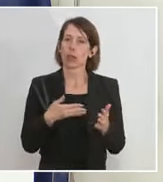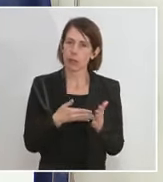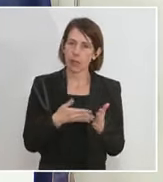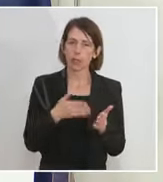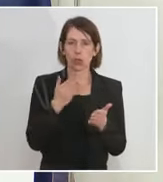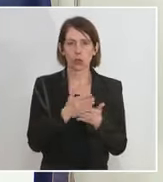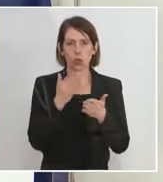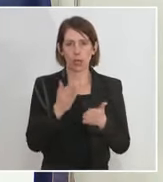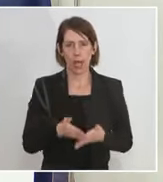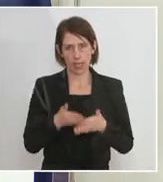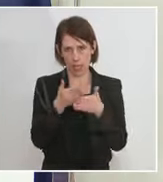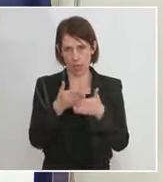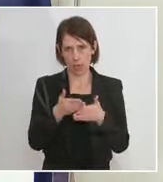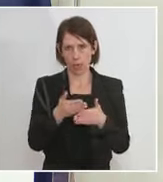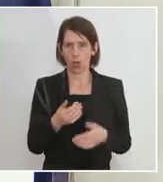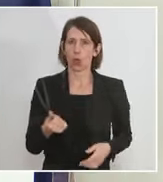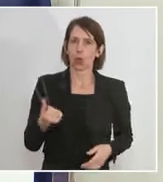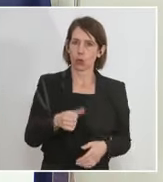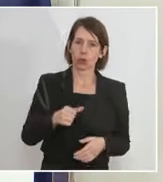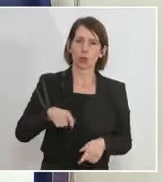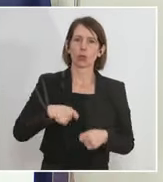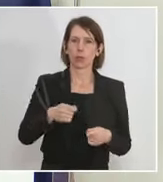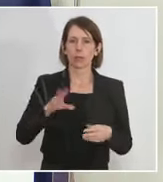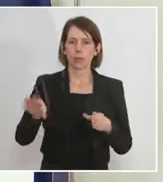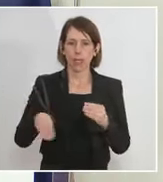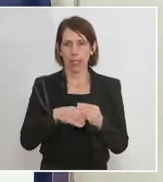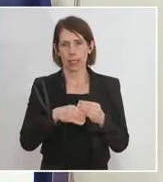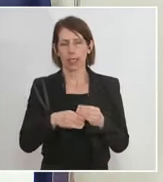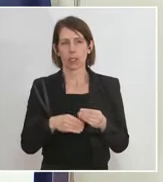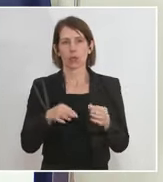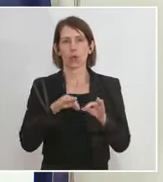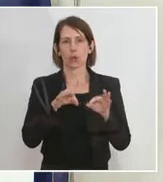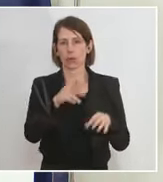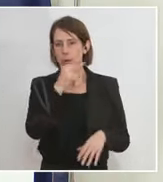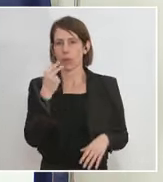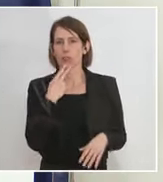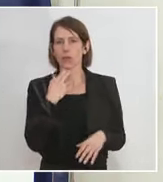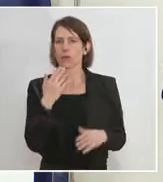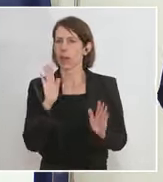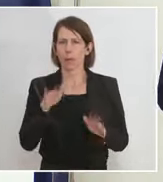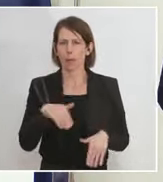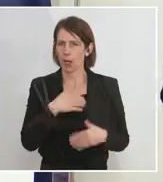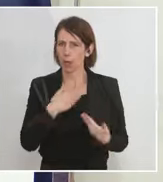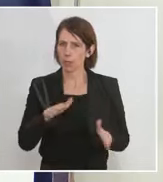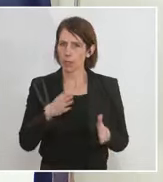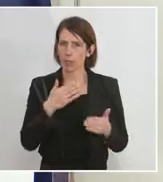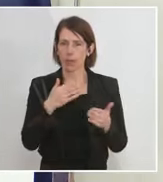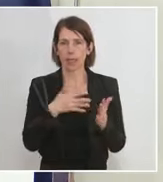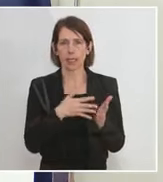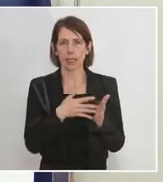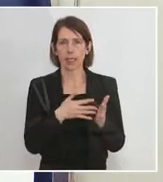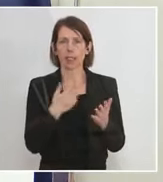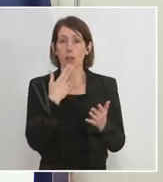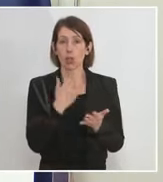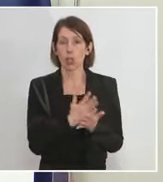Und schrittweise wird es eine Ergänzung dann geben für mehr und mehr Menschen, die sich nicht mehr testen lassen müssen, sondern die genesen sind oder die im